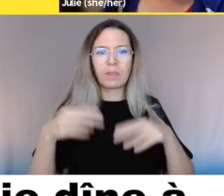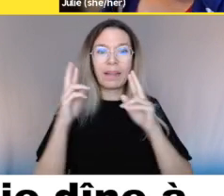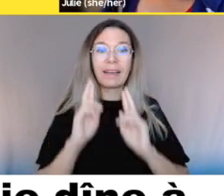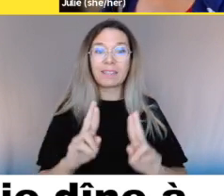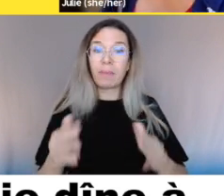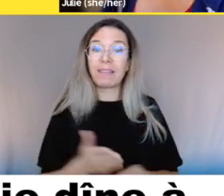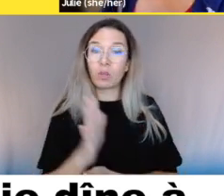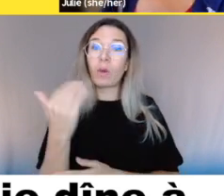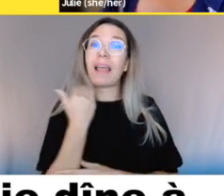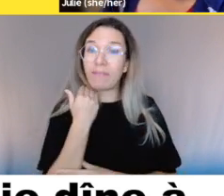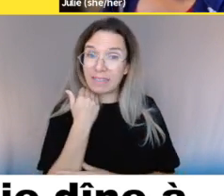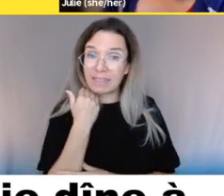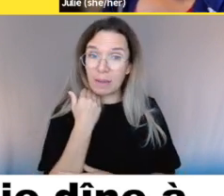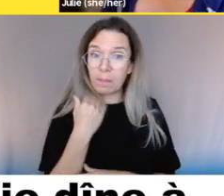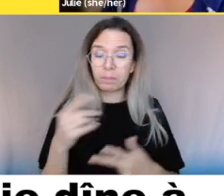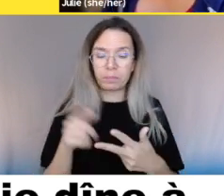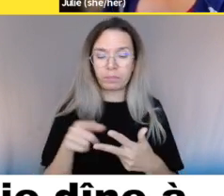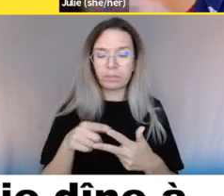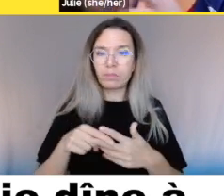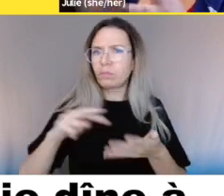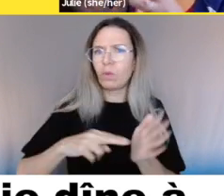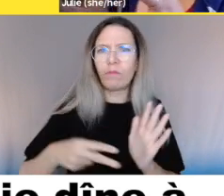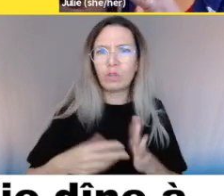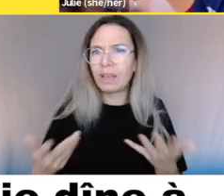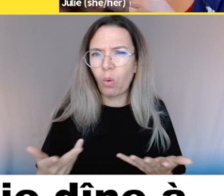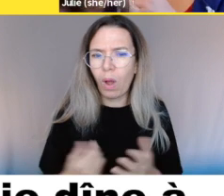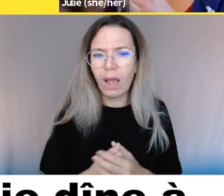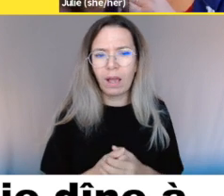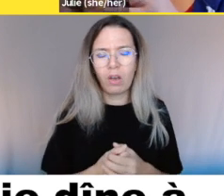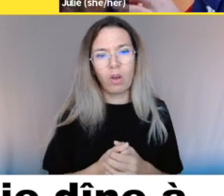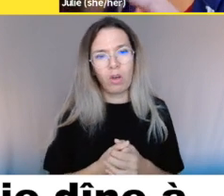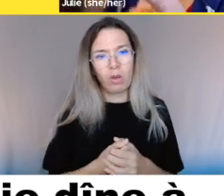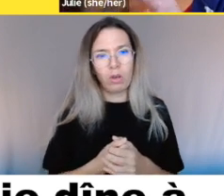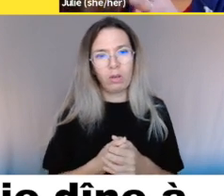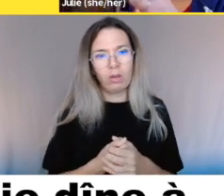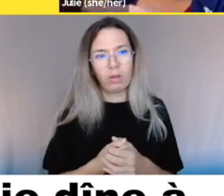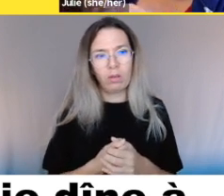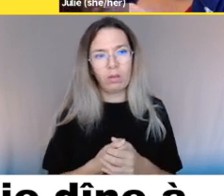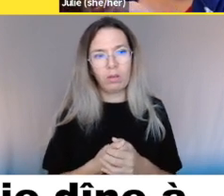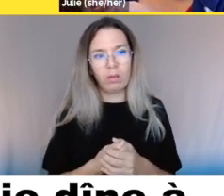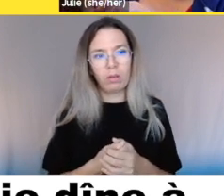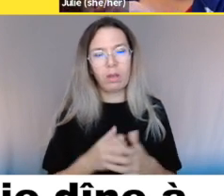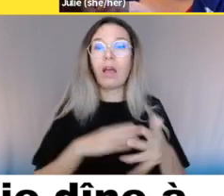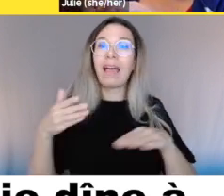raisonnable sauf si ça devient une contrainte excessive.